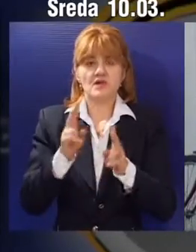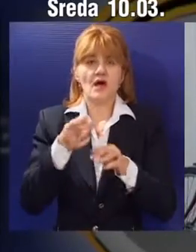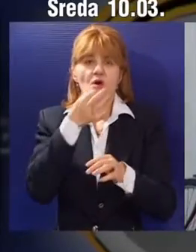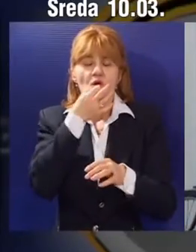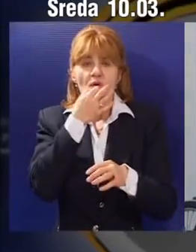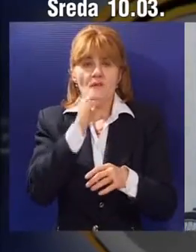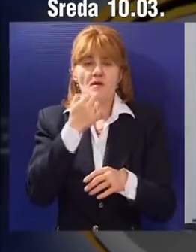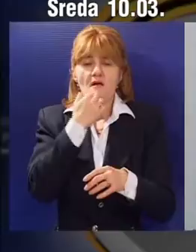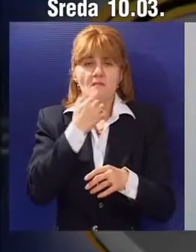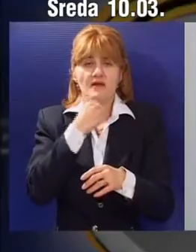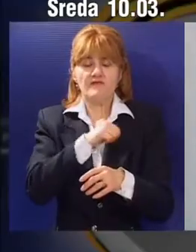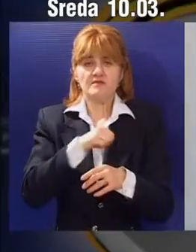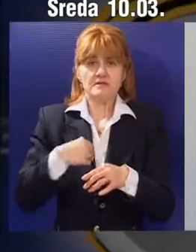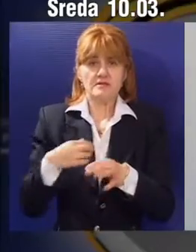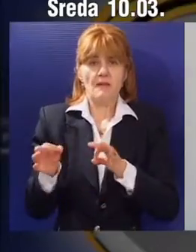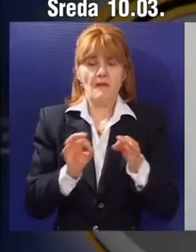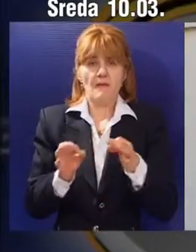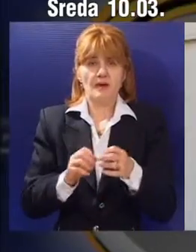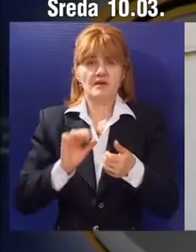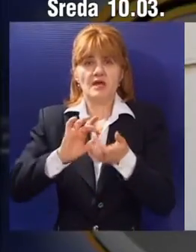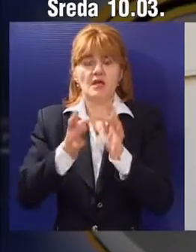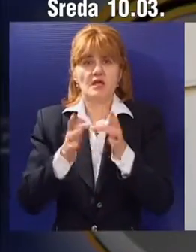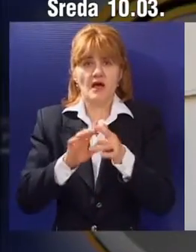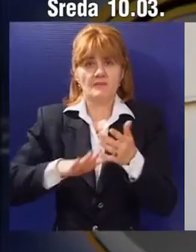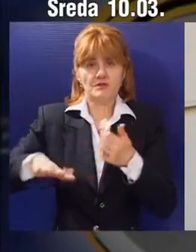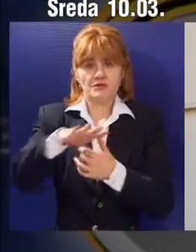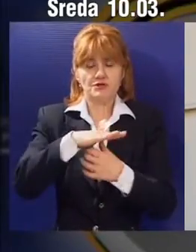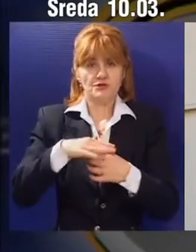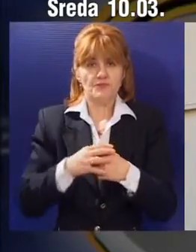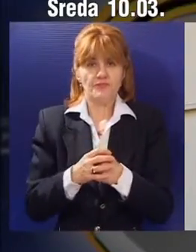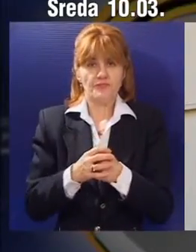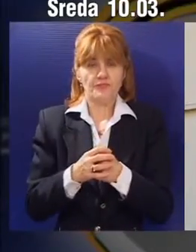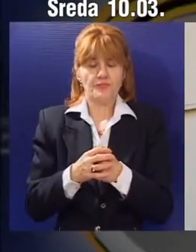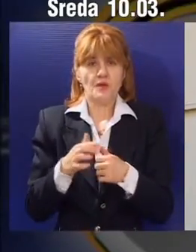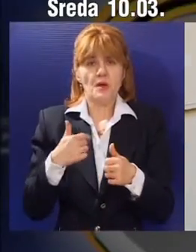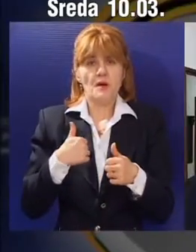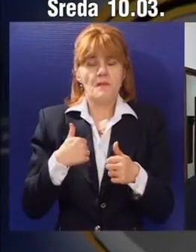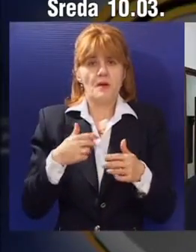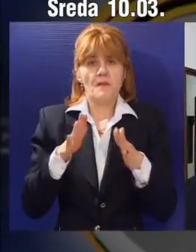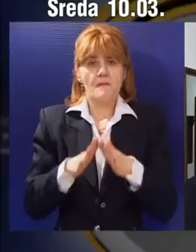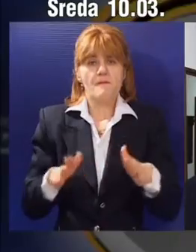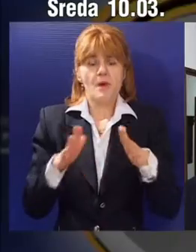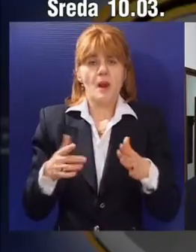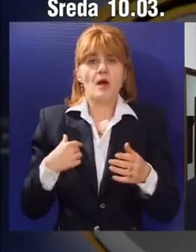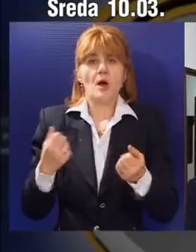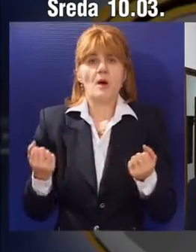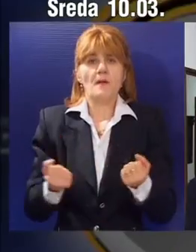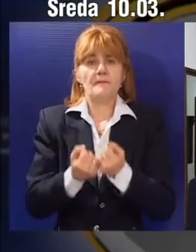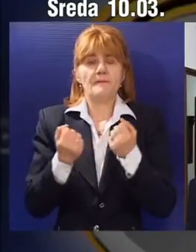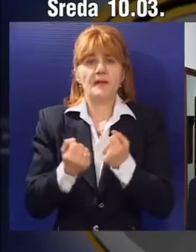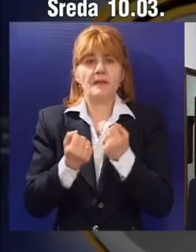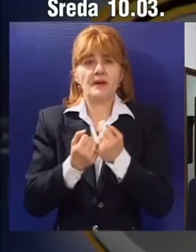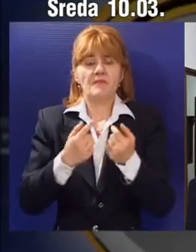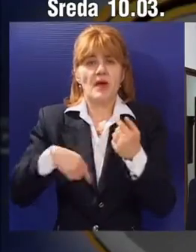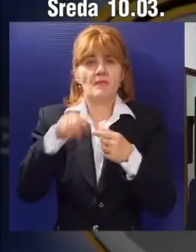povoljnosti preduzetnici što bolje pripreme za tržišnu utakmicu. Mi polako njih pripremamo na izlazak na tržište, pošto